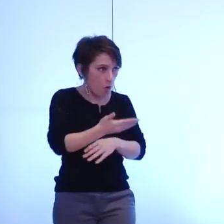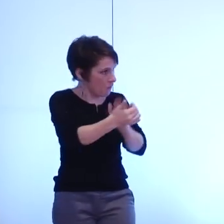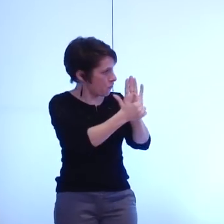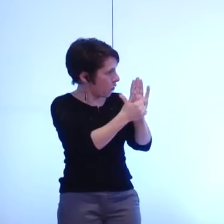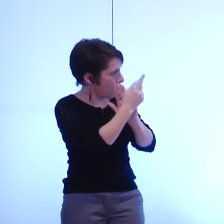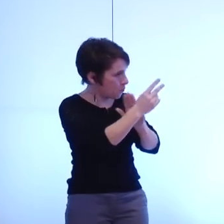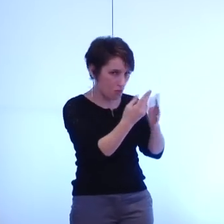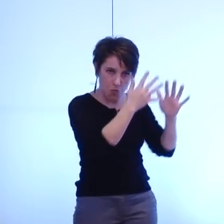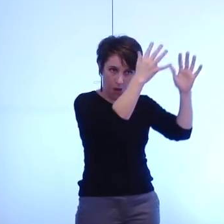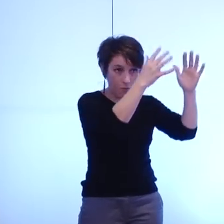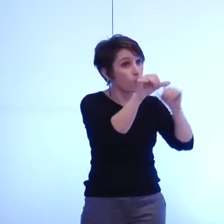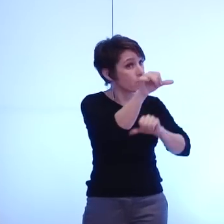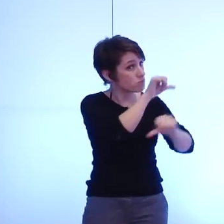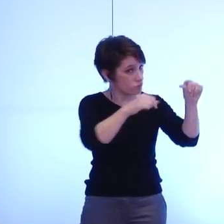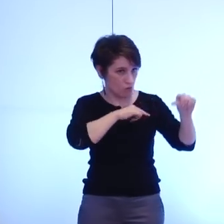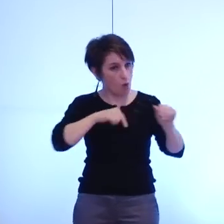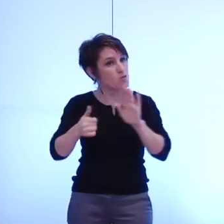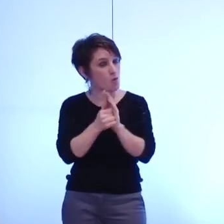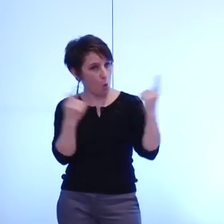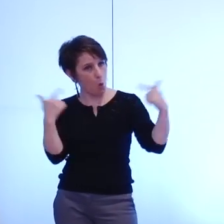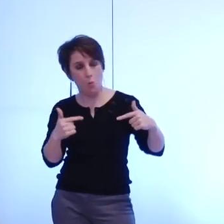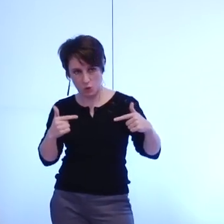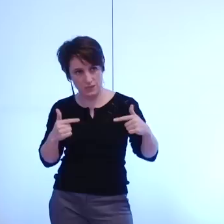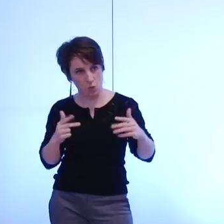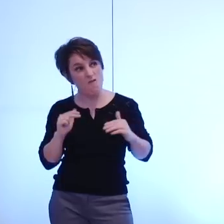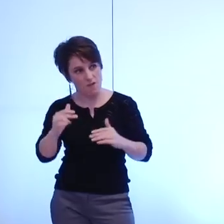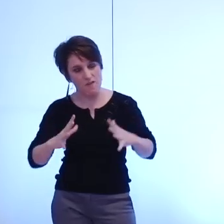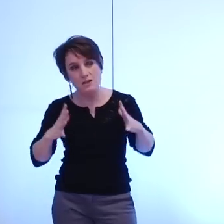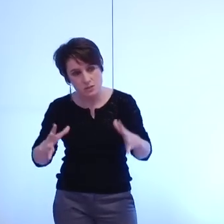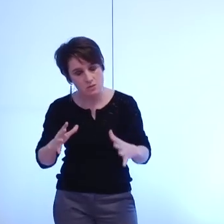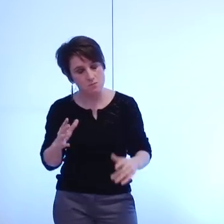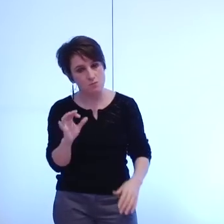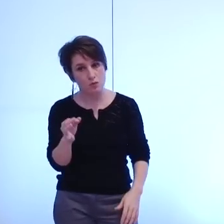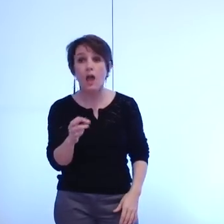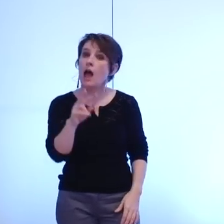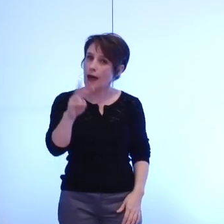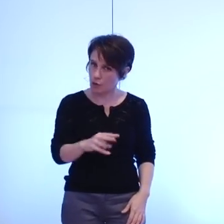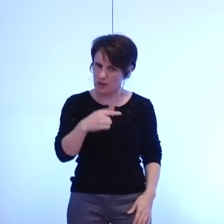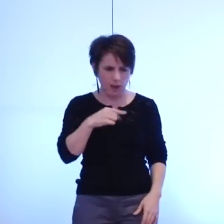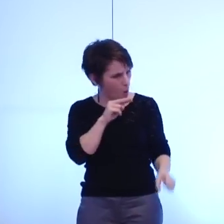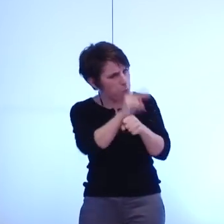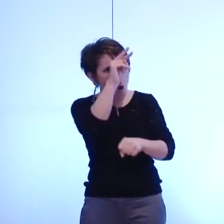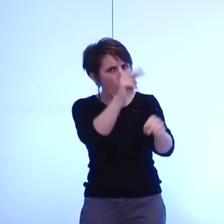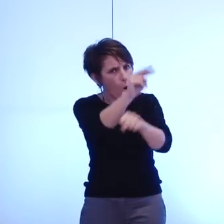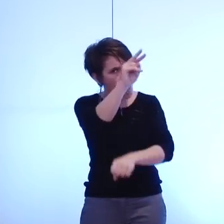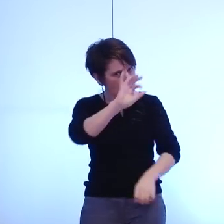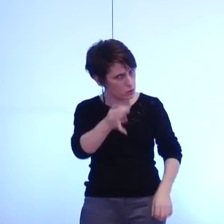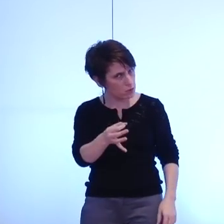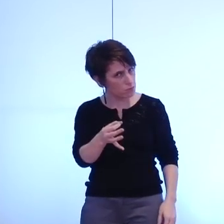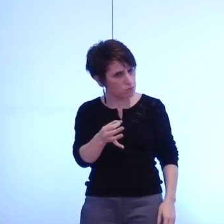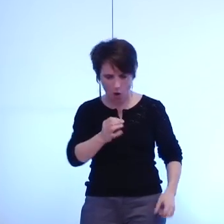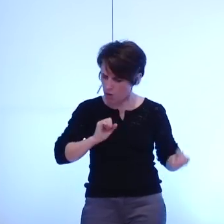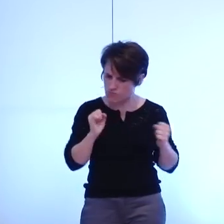jouer le nôtre alors oui je m'exprime vivement mais à aucun moment